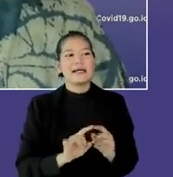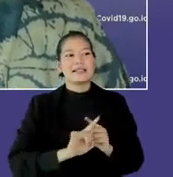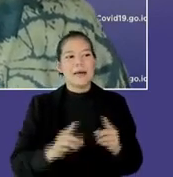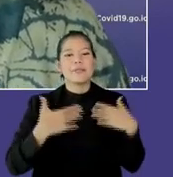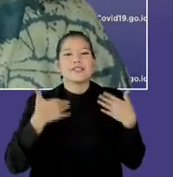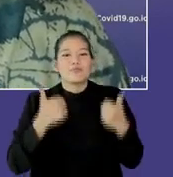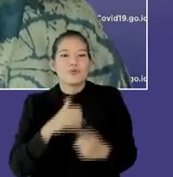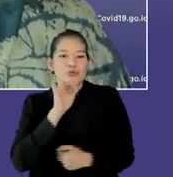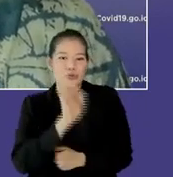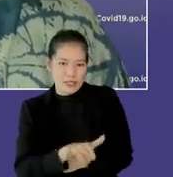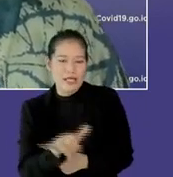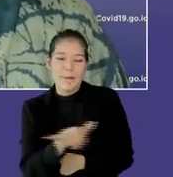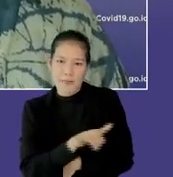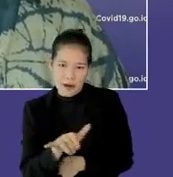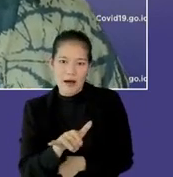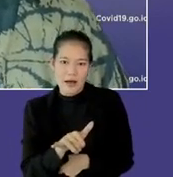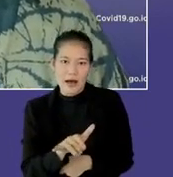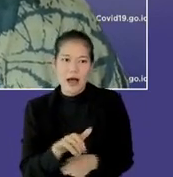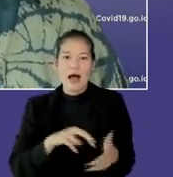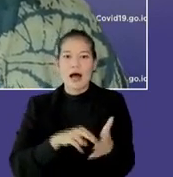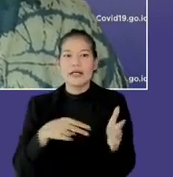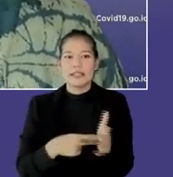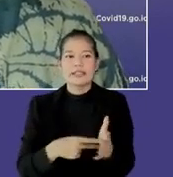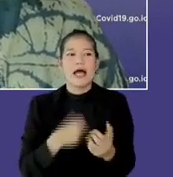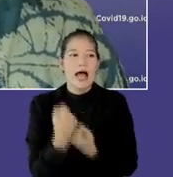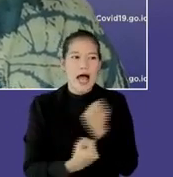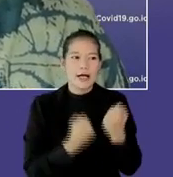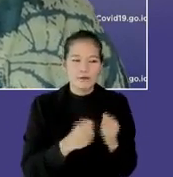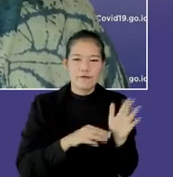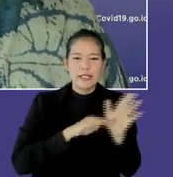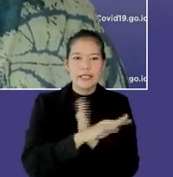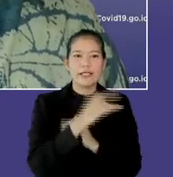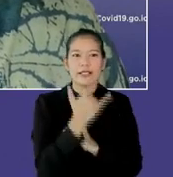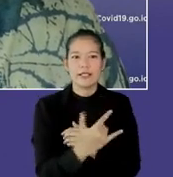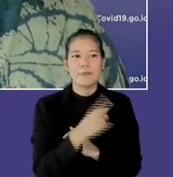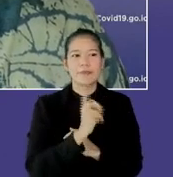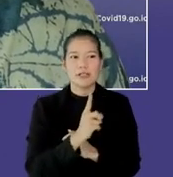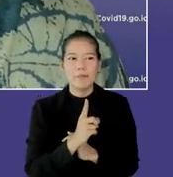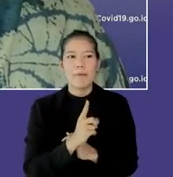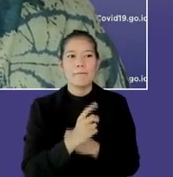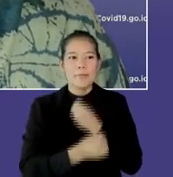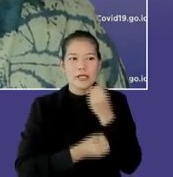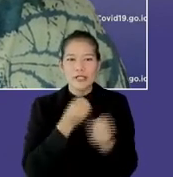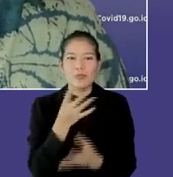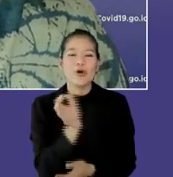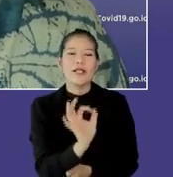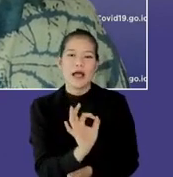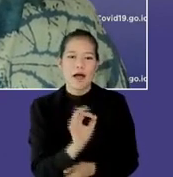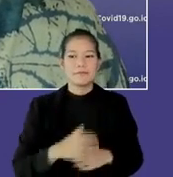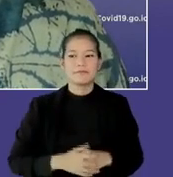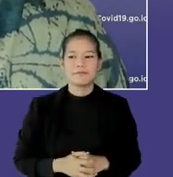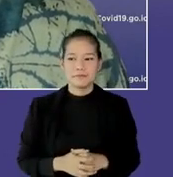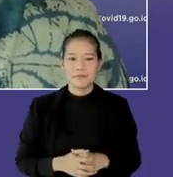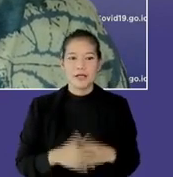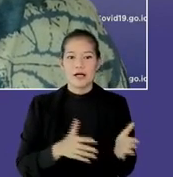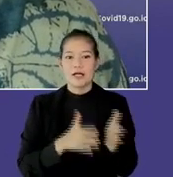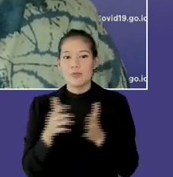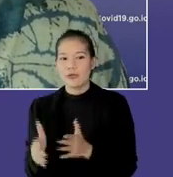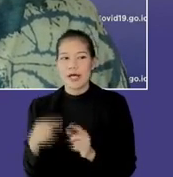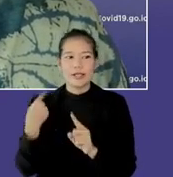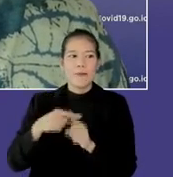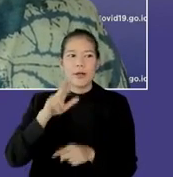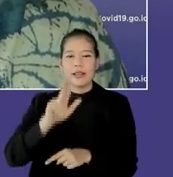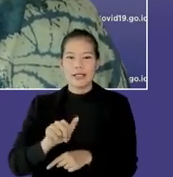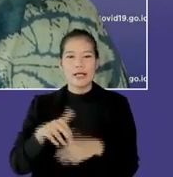ya. Kesembuhan pun kita jadinya menumpuk, jadi angka kasus aktif tetap aja tinggi, karena enggak disebutin juga dia sembuh atau tidak. Kemudian,